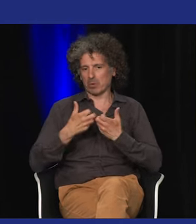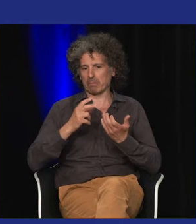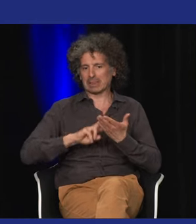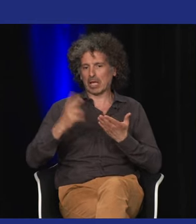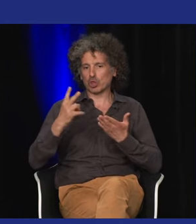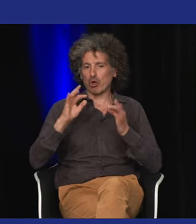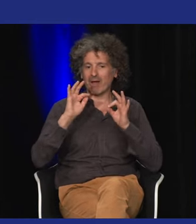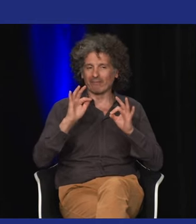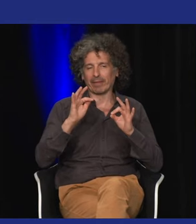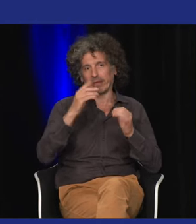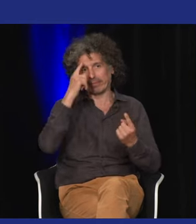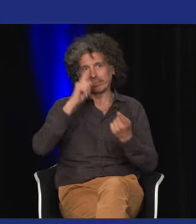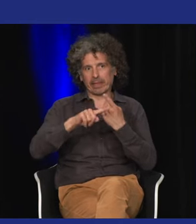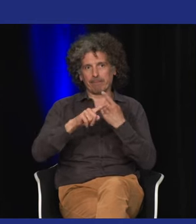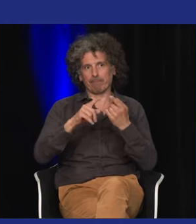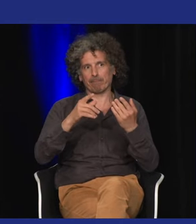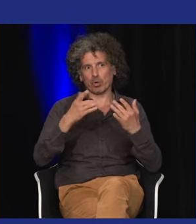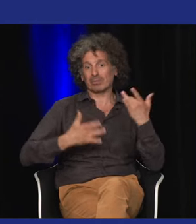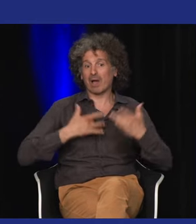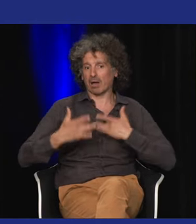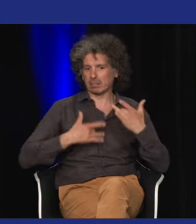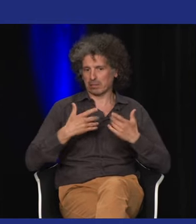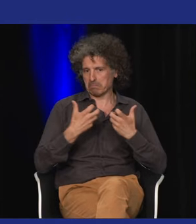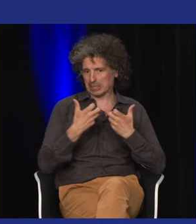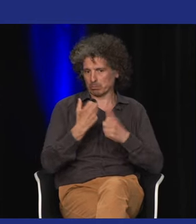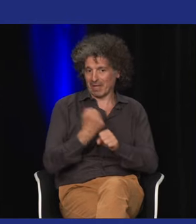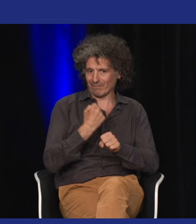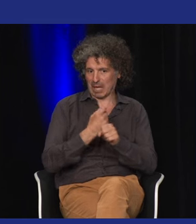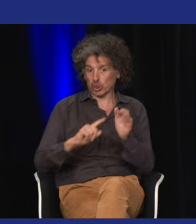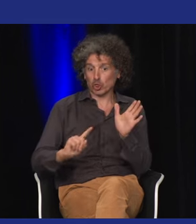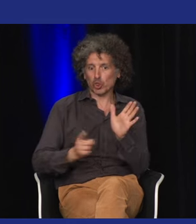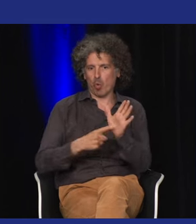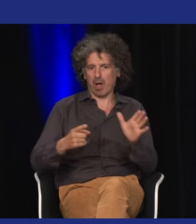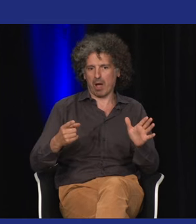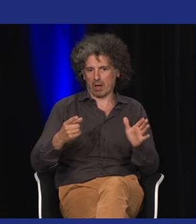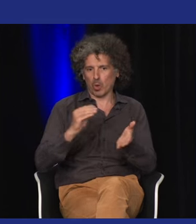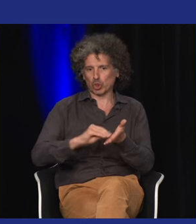positifs bien sûr c'est vrai que le fait qu'il y ait par exemple des traducteurs